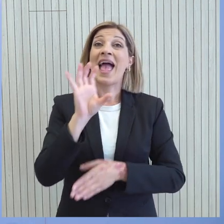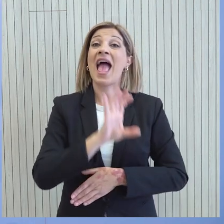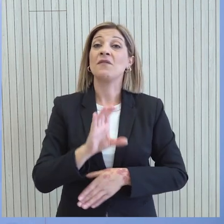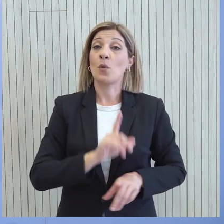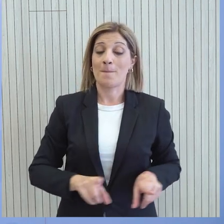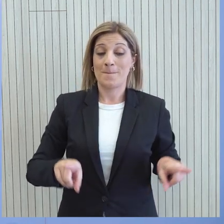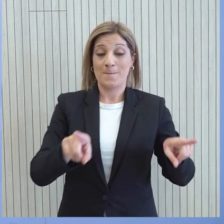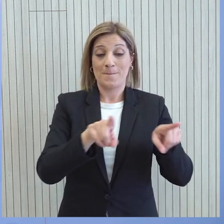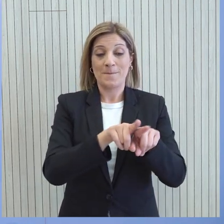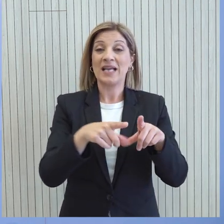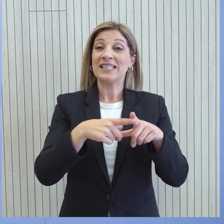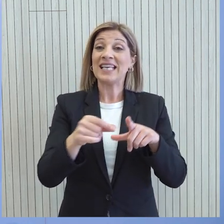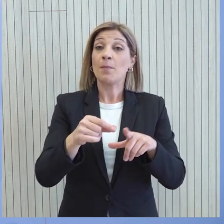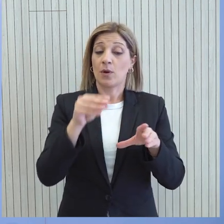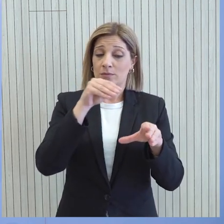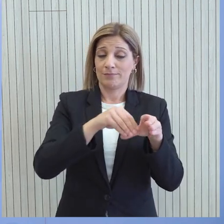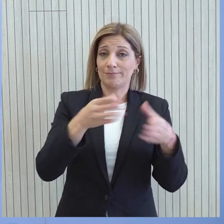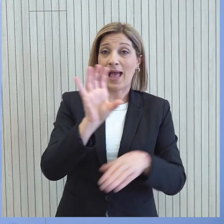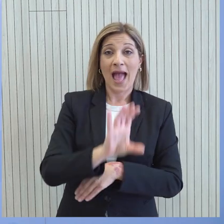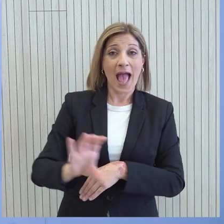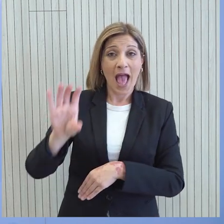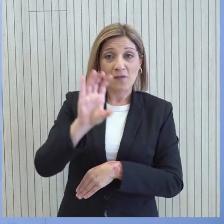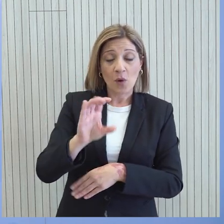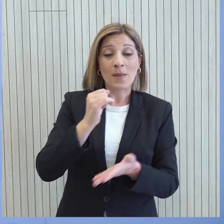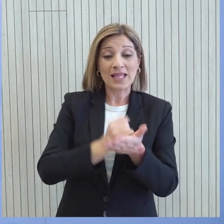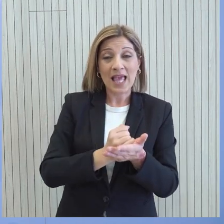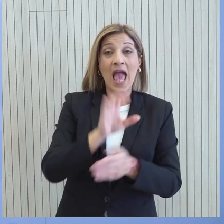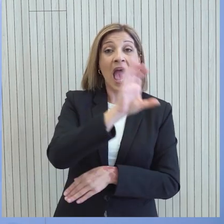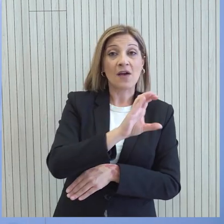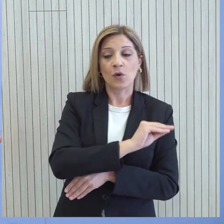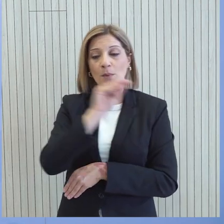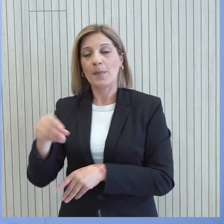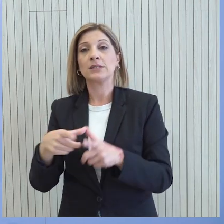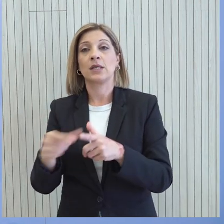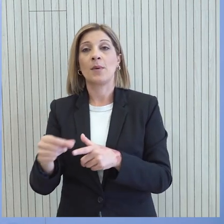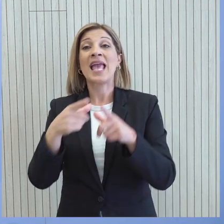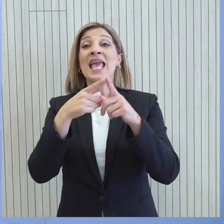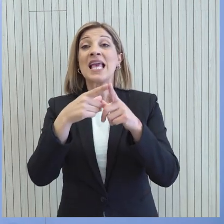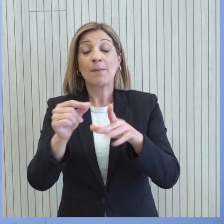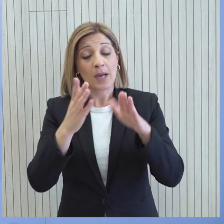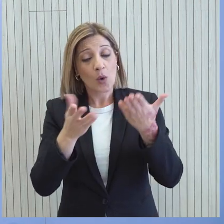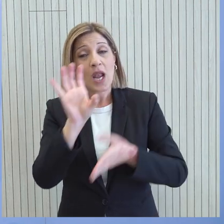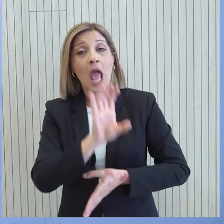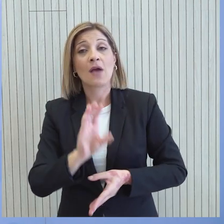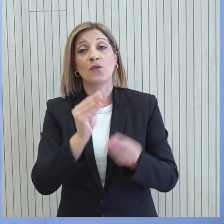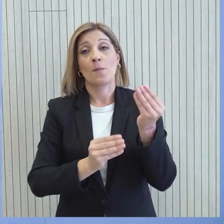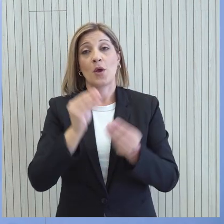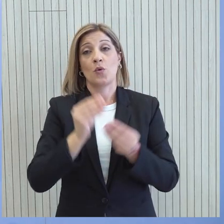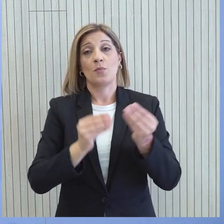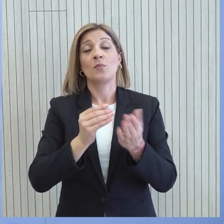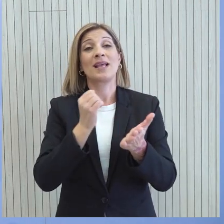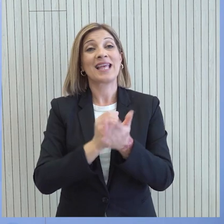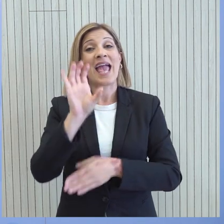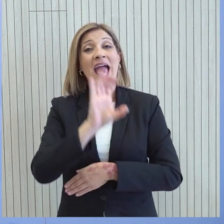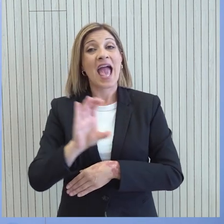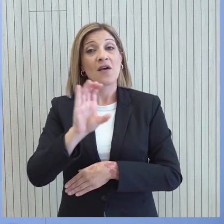εταίρων μας η Κύπρος είναι Ευρώπη και η Ευρώπη είναι Κύπρος. Το Κυπριακό είναι ευρωπαϊκό πρόβλημα και ως τέτοιο η Ευρωπαϊκή Ένωση